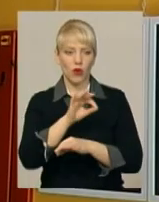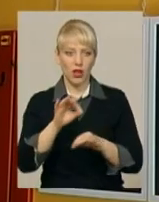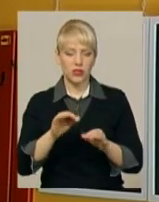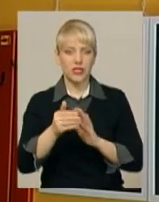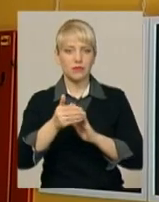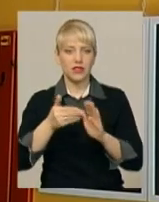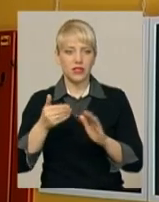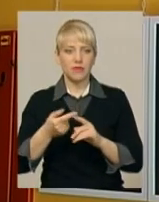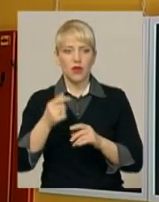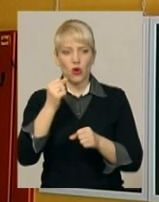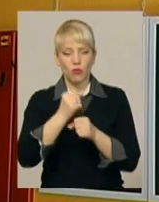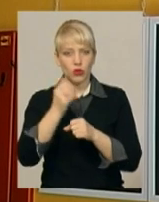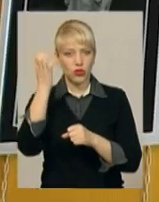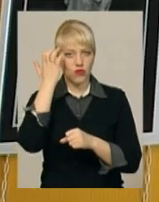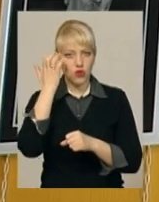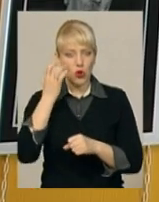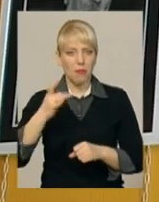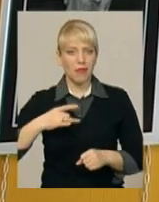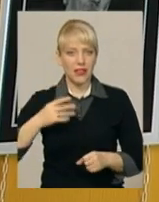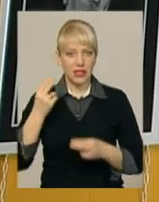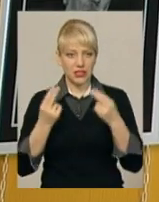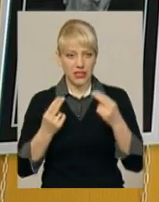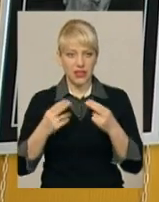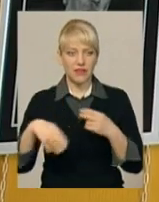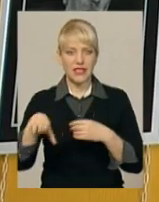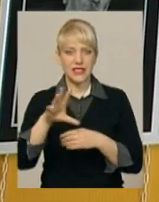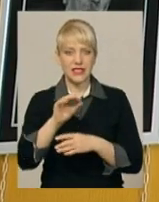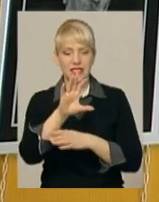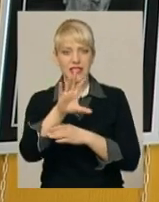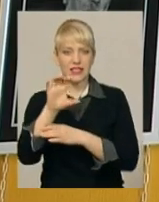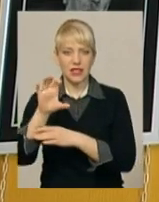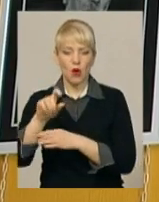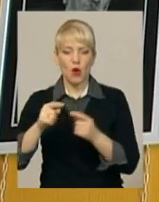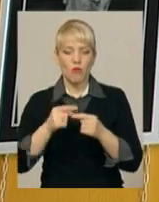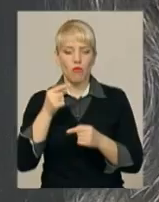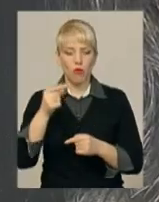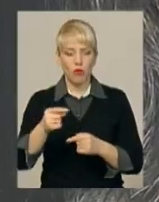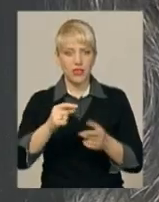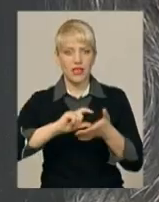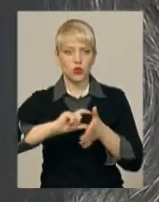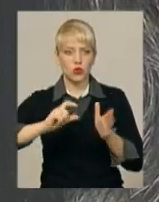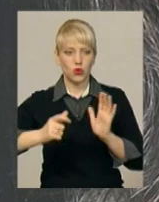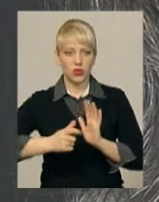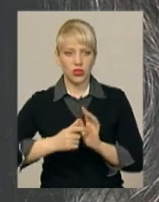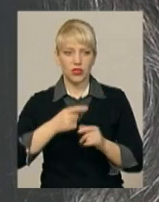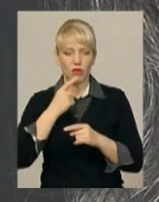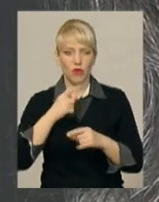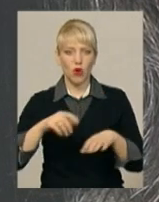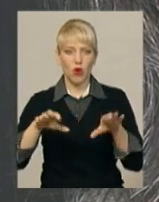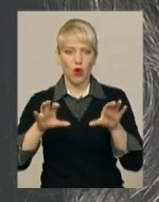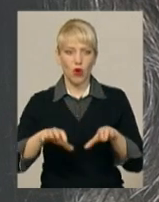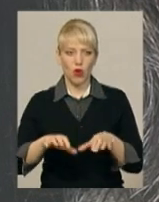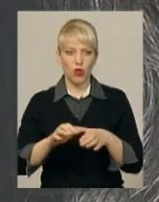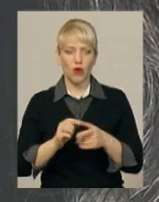Роботи у чорно-білому форматі. Всі знімки зняті позастудійно, каже голова Хмельницької обласної організації Національній спілки фотохудожників